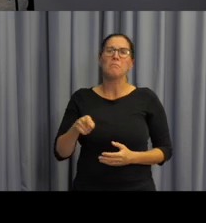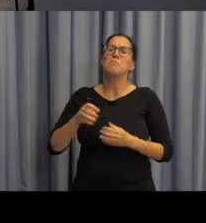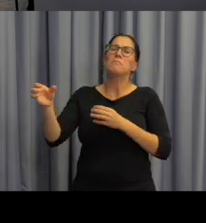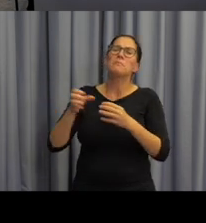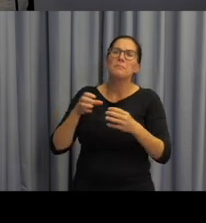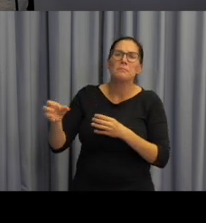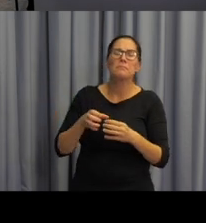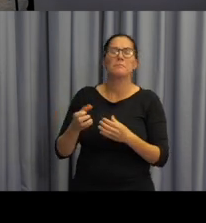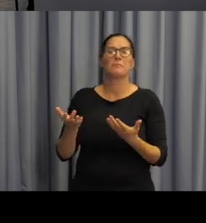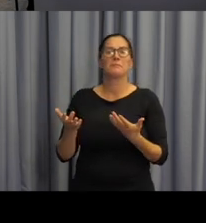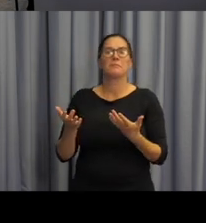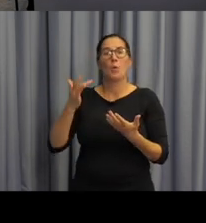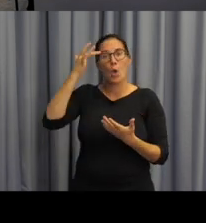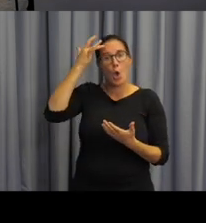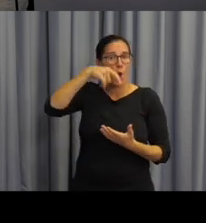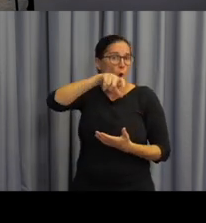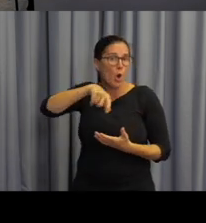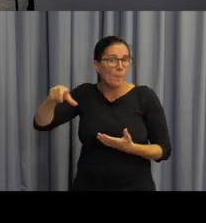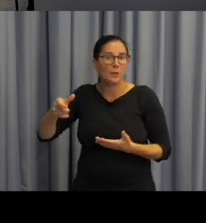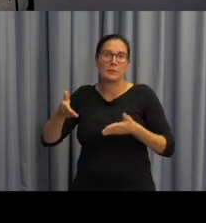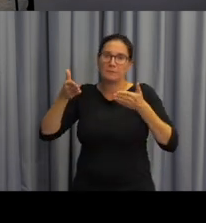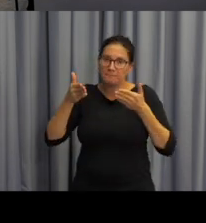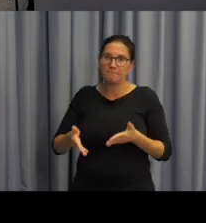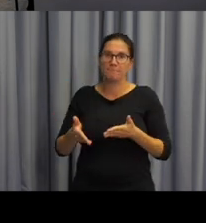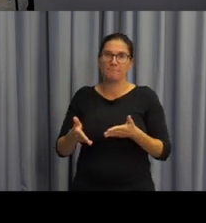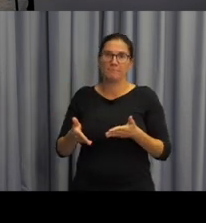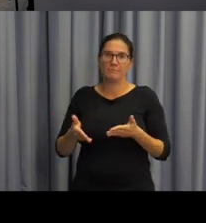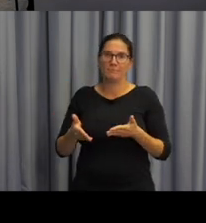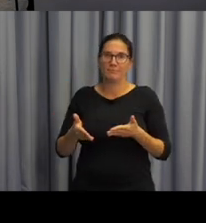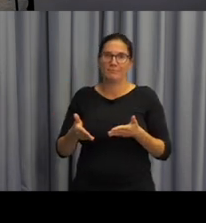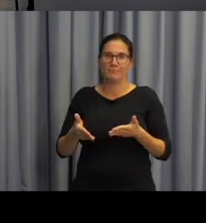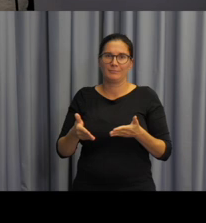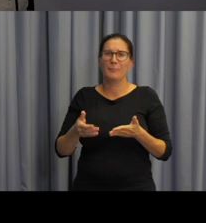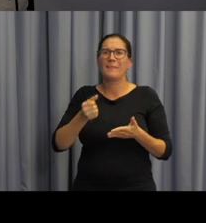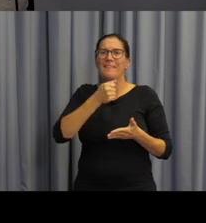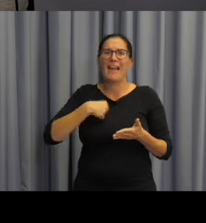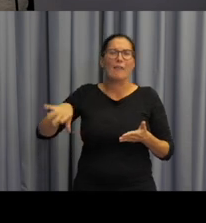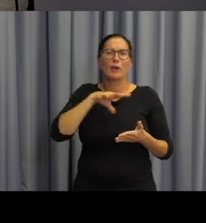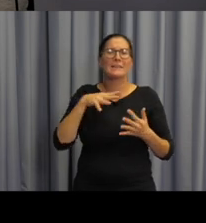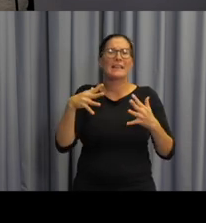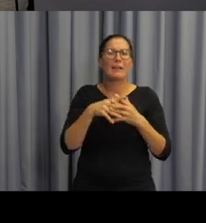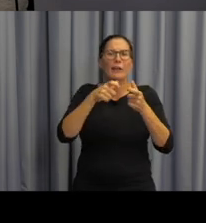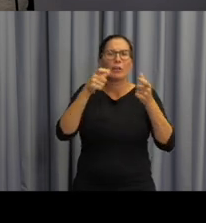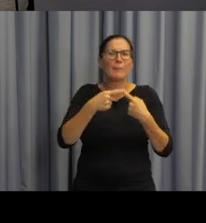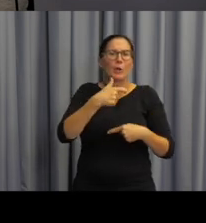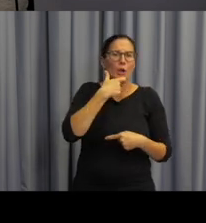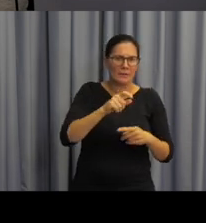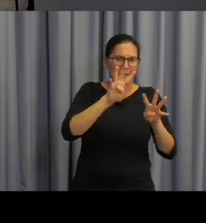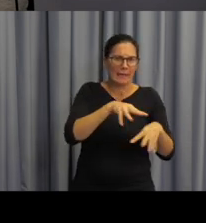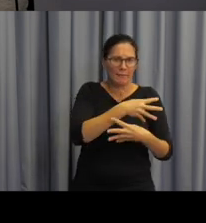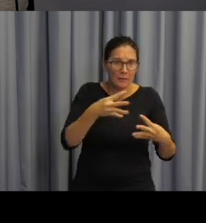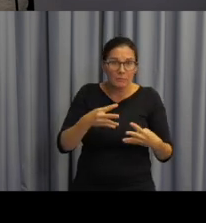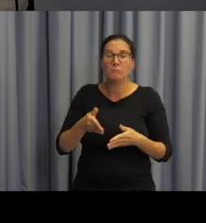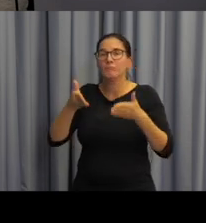který byl složený z odborníků na evropský referenční rámec pro jazyky, na